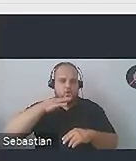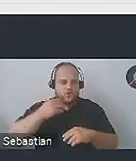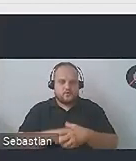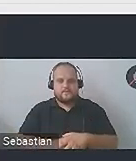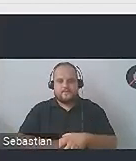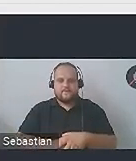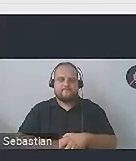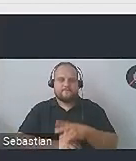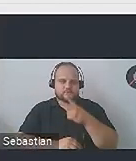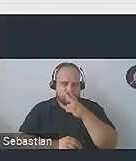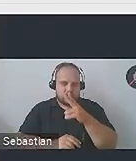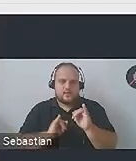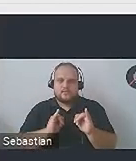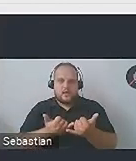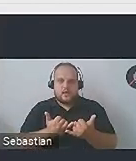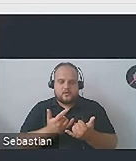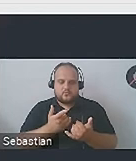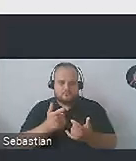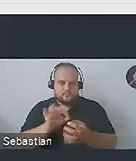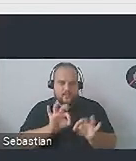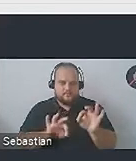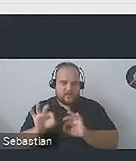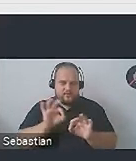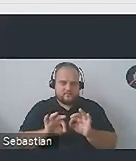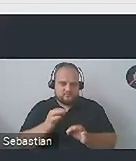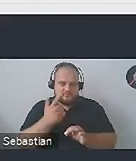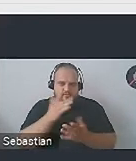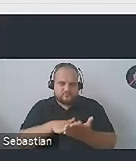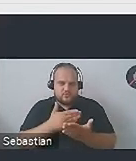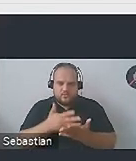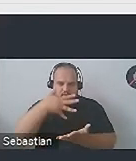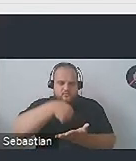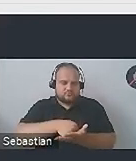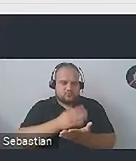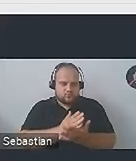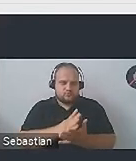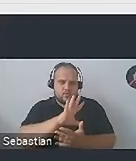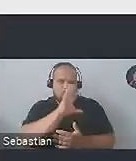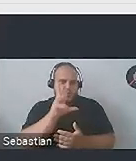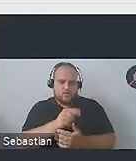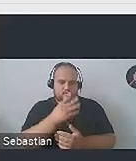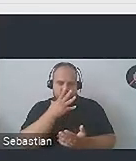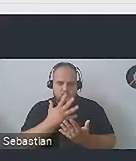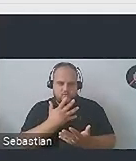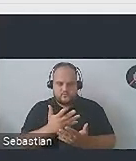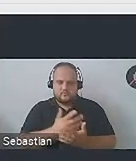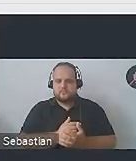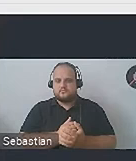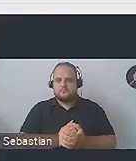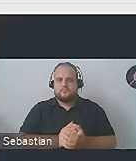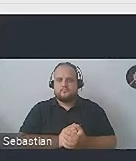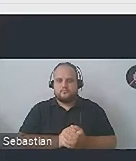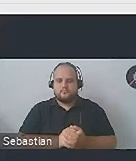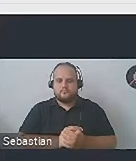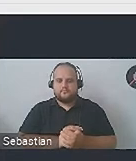A spójrzcie, jak ono potrafiło naprawić kontrast. Te dwa przykłady na dole mają już bardzo ładny kontrast, który przejdzie wszystkie kryteria